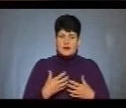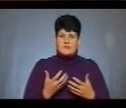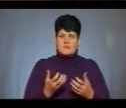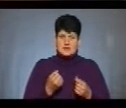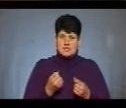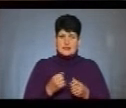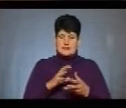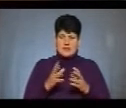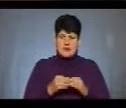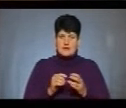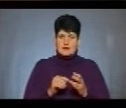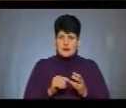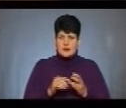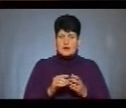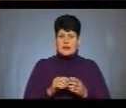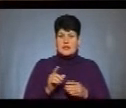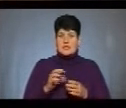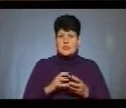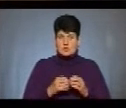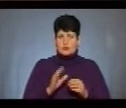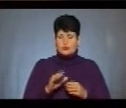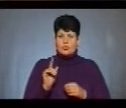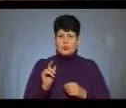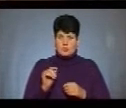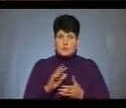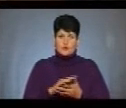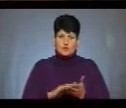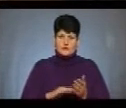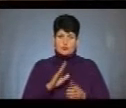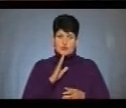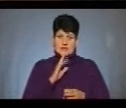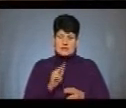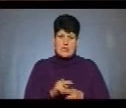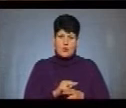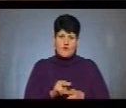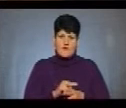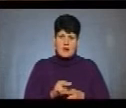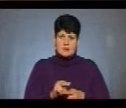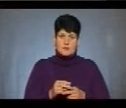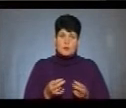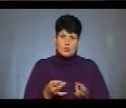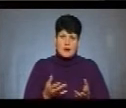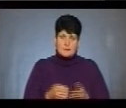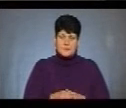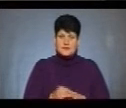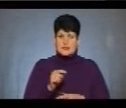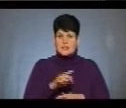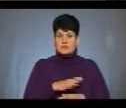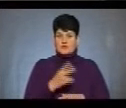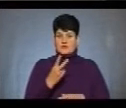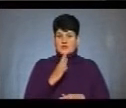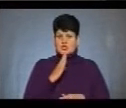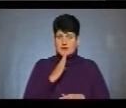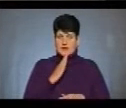аналіз крові. Результат, звичайно, буде з понеділка, ми жінці продовжимо лікування при потребі. З них було дві жінки,